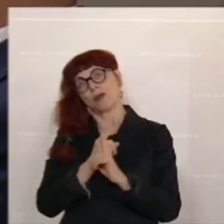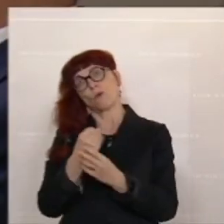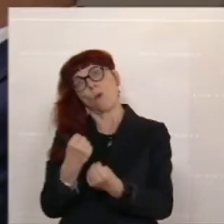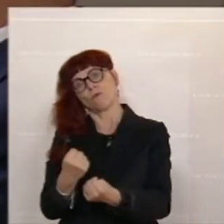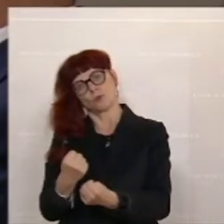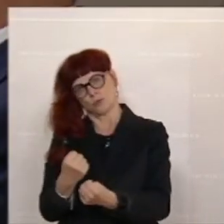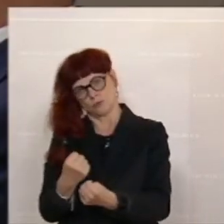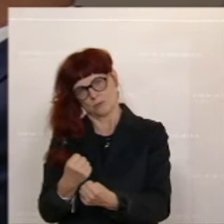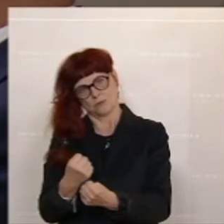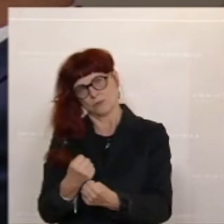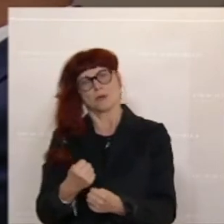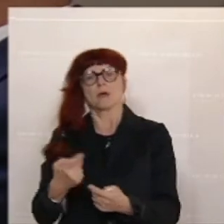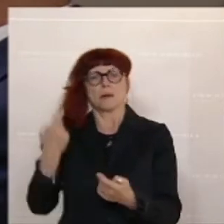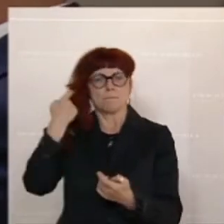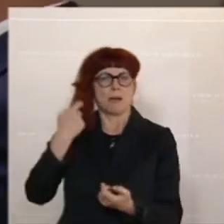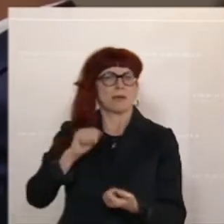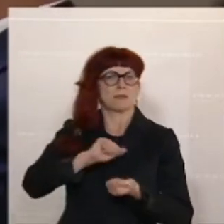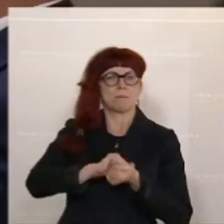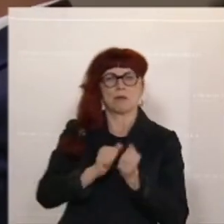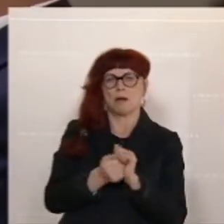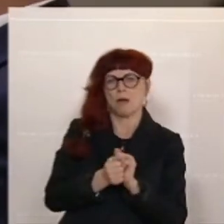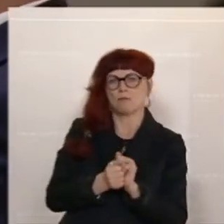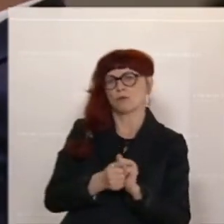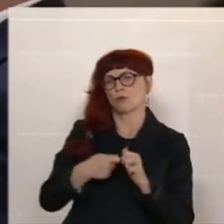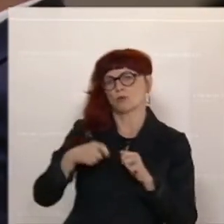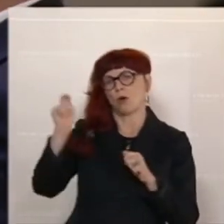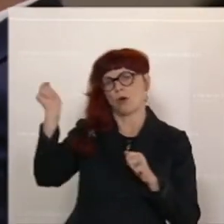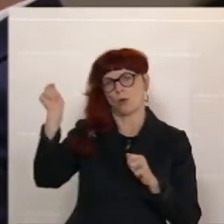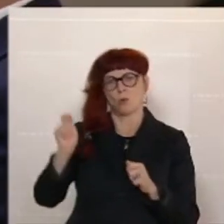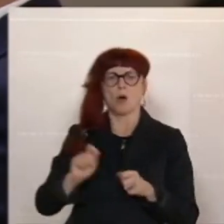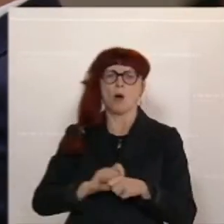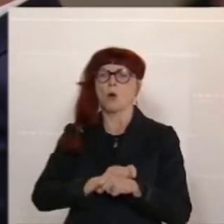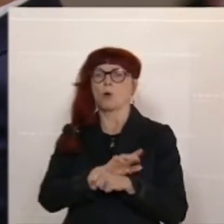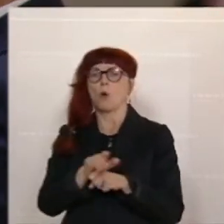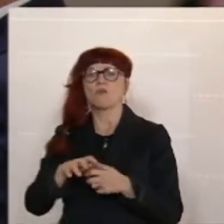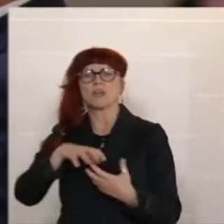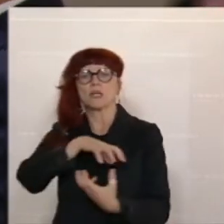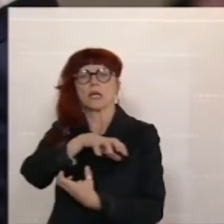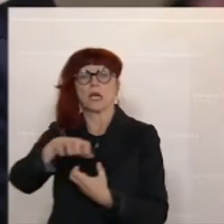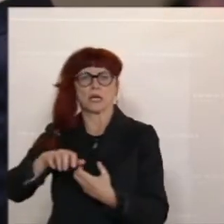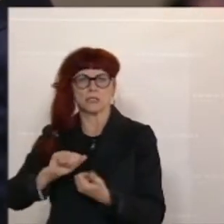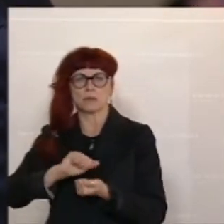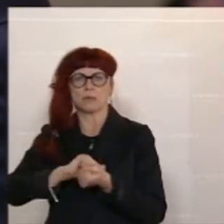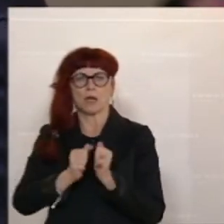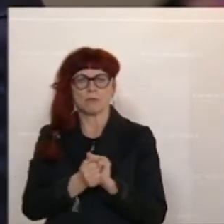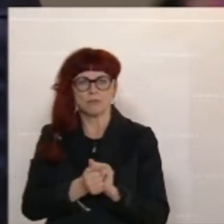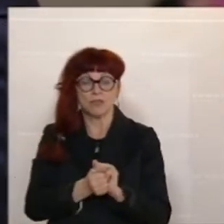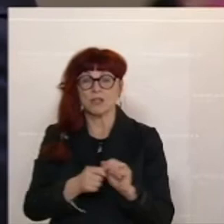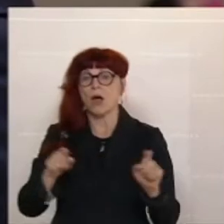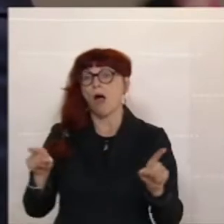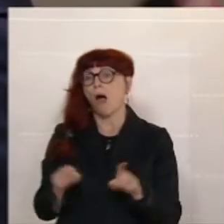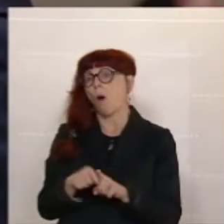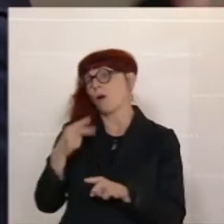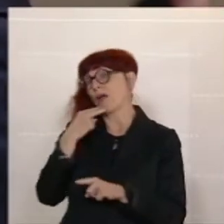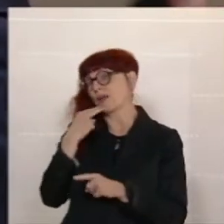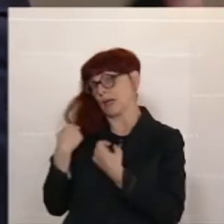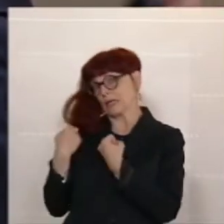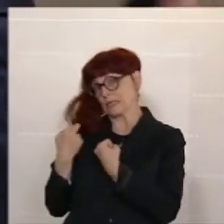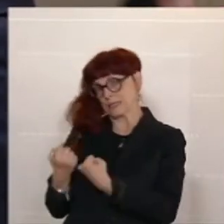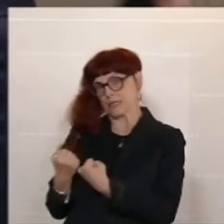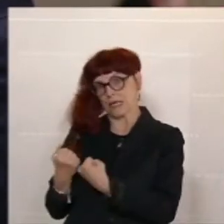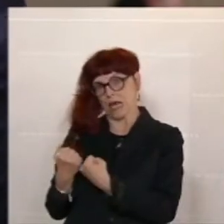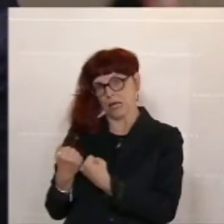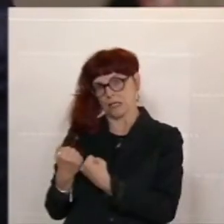Teuerung. Das gilt für die Bekämpfung der Covid-Krise. Das gilt für die Energiesicherheit. Und das gilt auch und